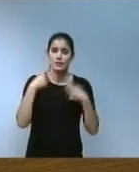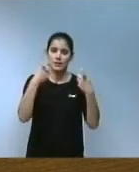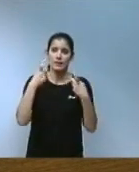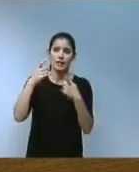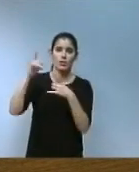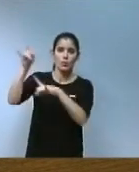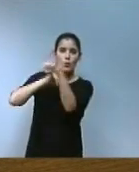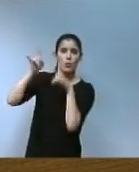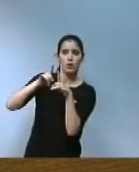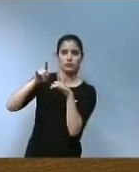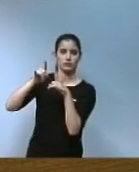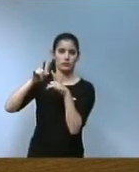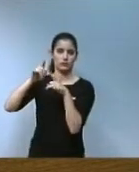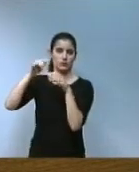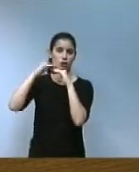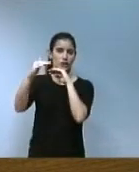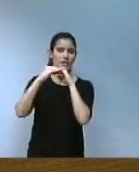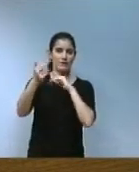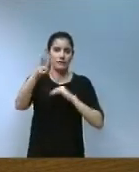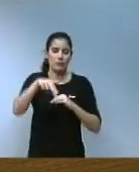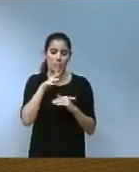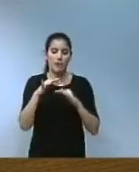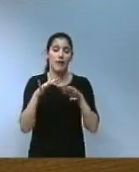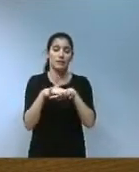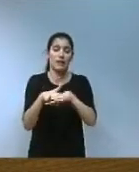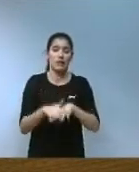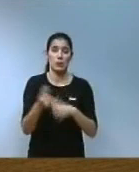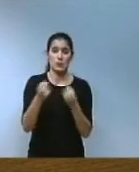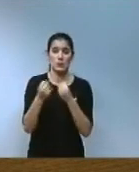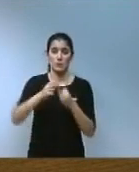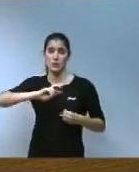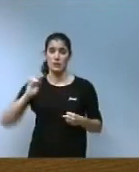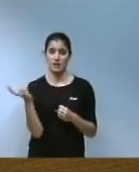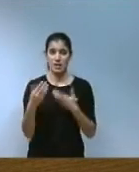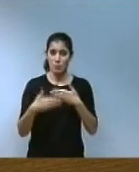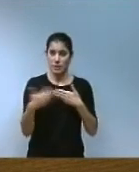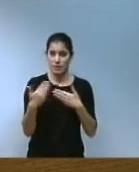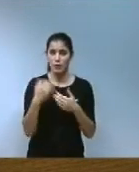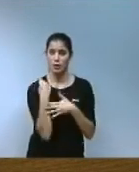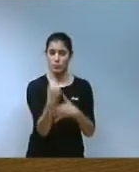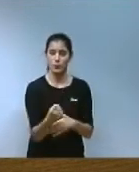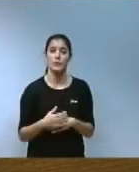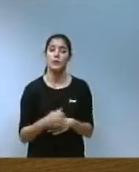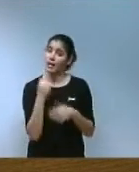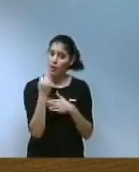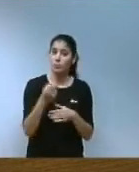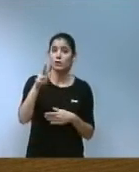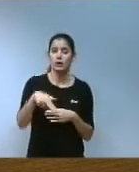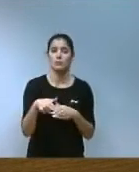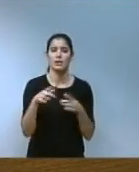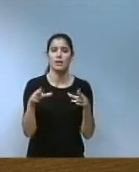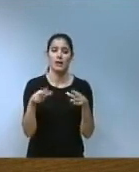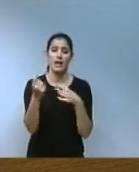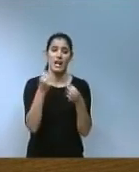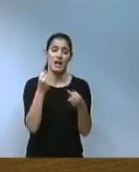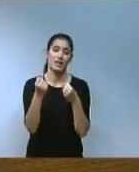sostenibles que milloren el teixit econòmic, la seva diversitat i modernització, el suport decidit a l'economia social i